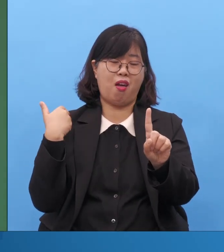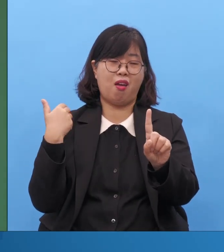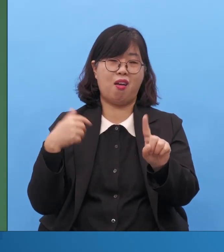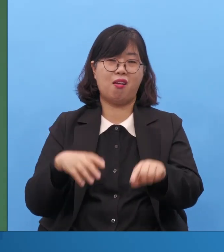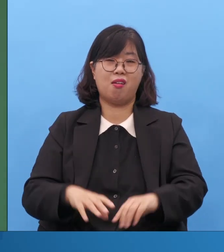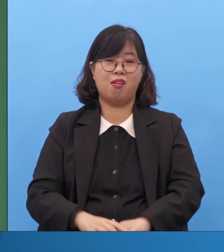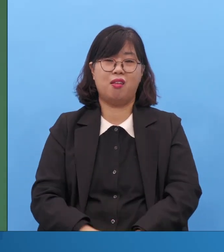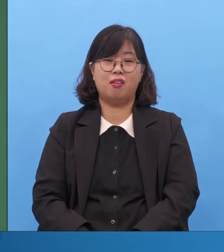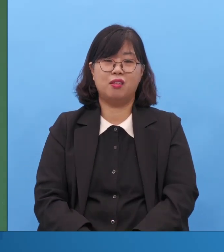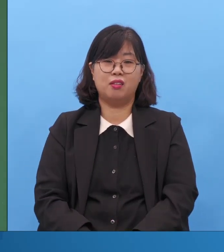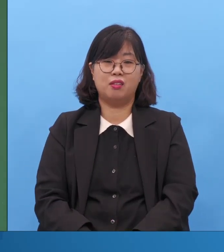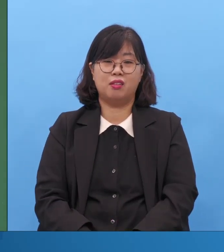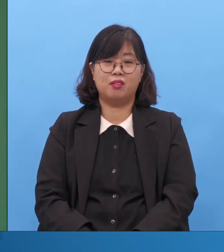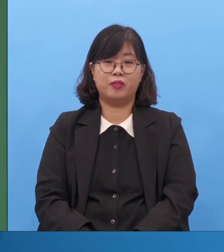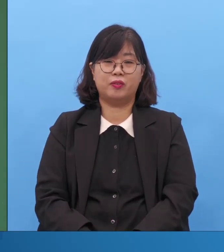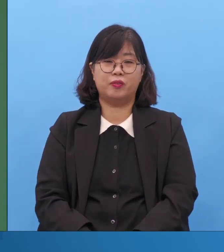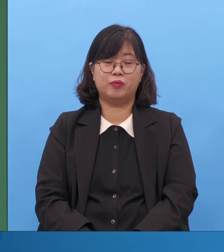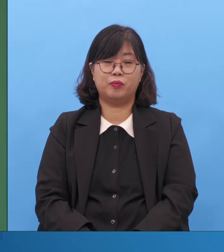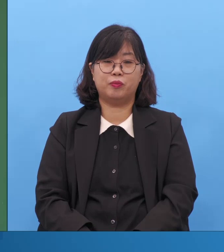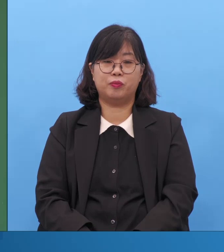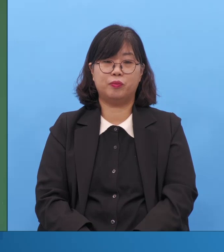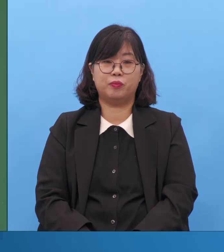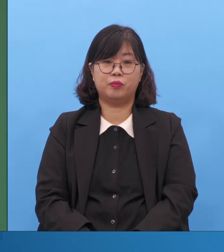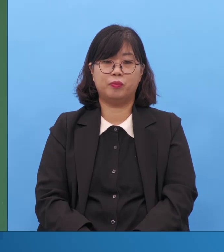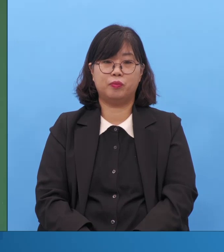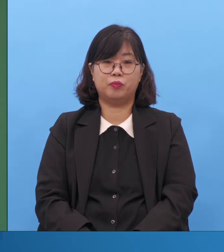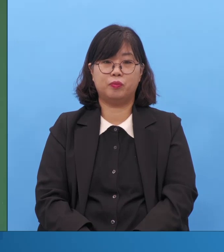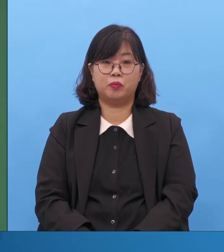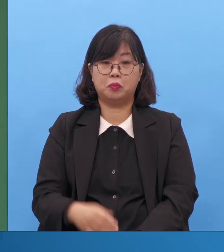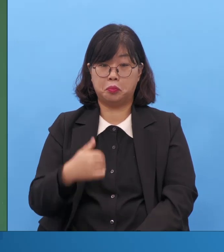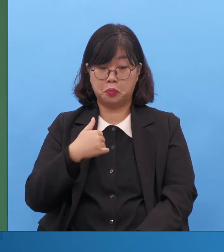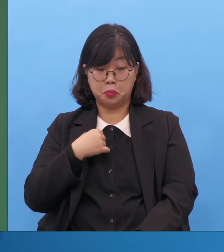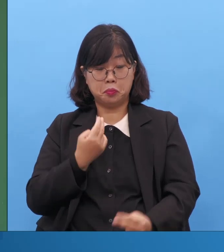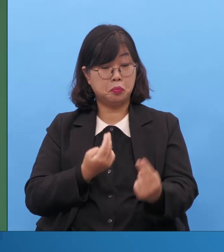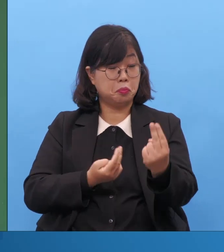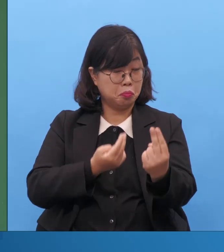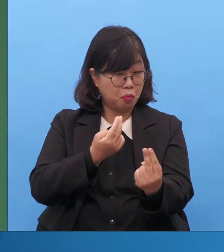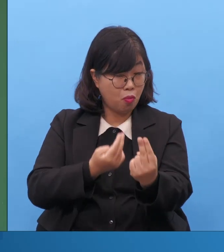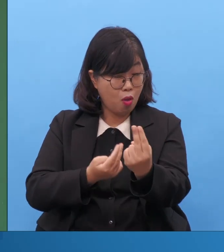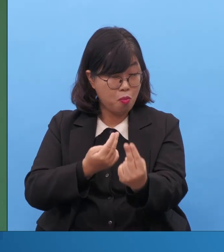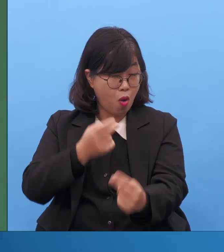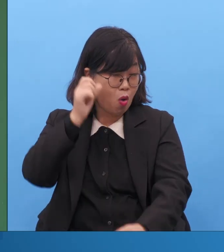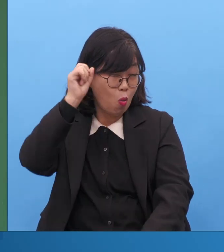지금 여러분보다 훨씬 훌륭한 사람들 많이 있습니다